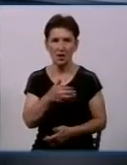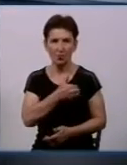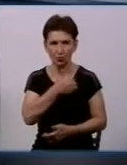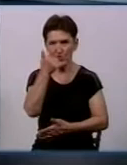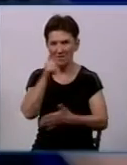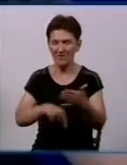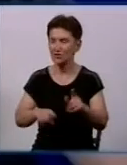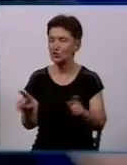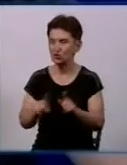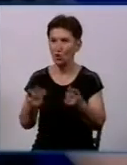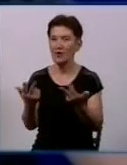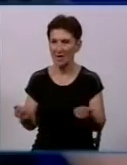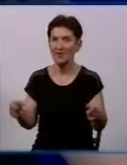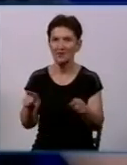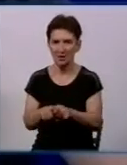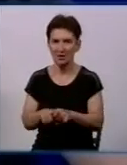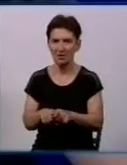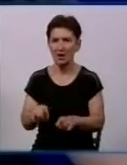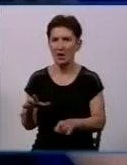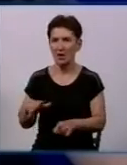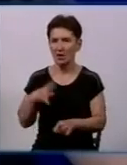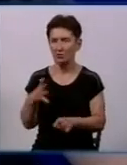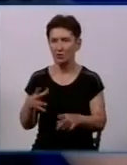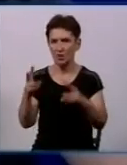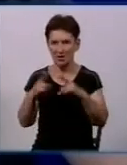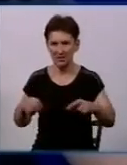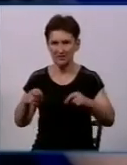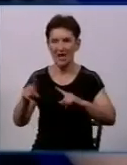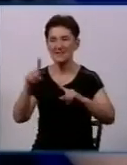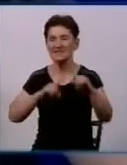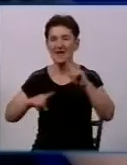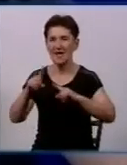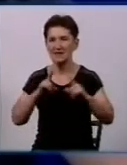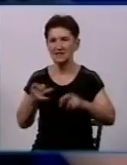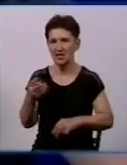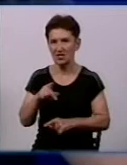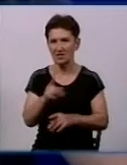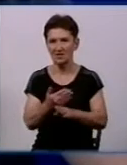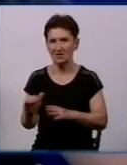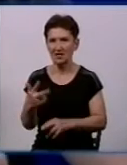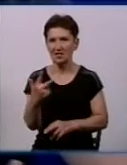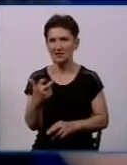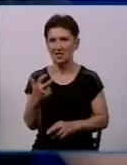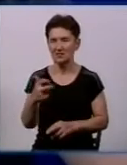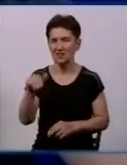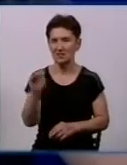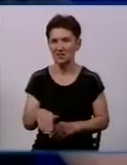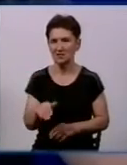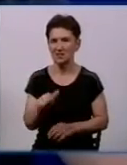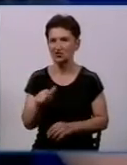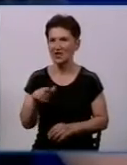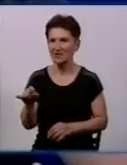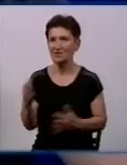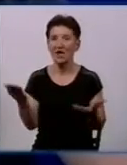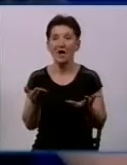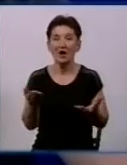маю сказати, що дійсно вже було розглянуто на сесії, і на цей рік передбачається виділення 300 тисяч гривень. В залежності від того, які будуть ціни